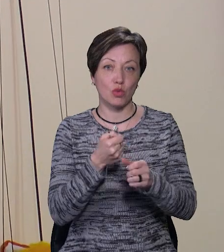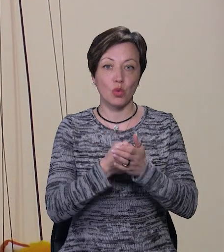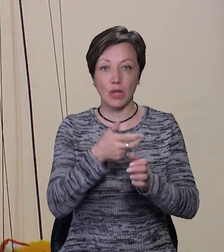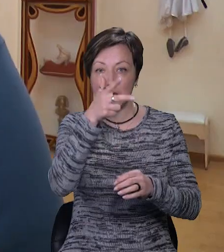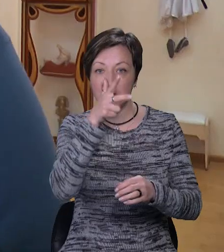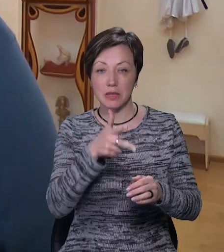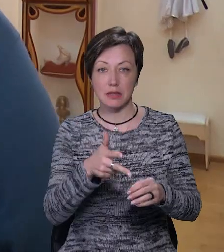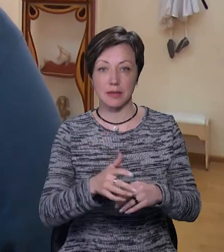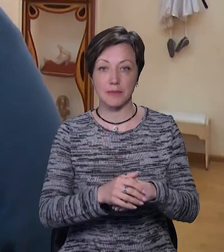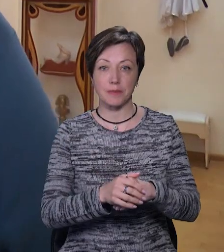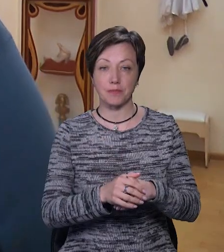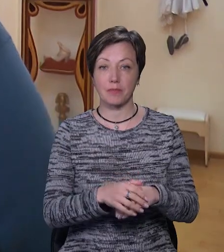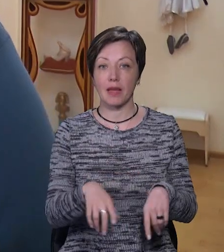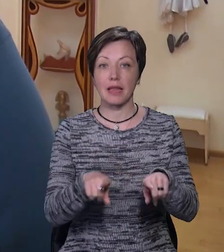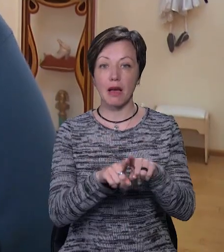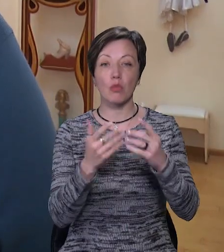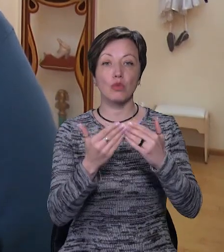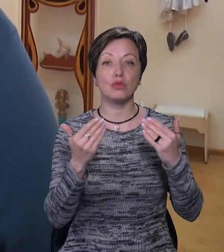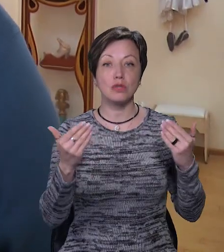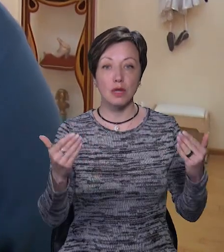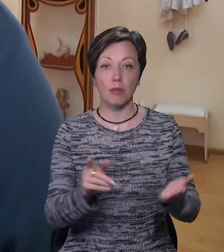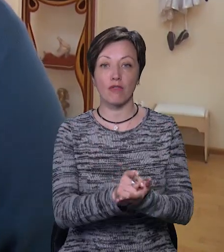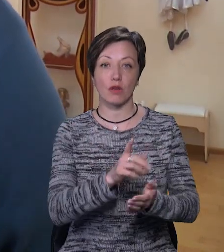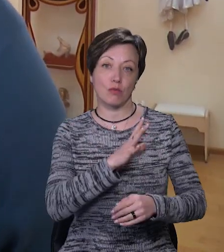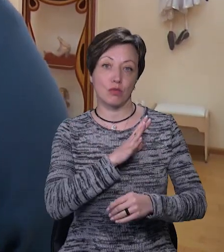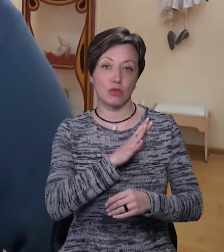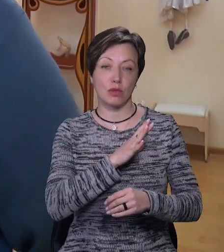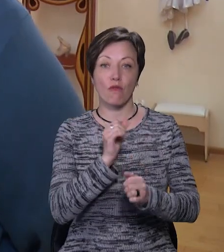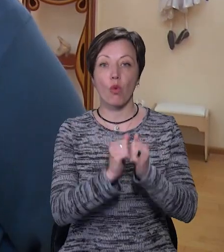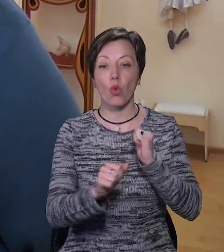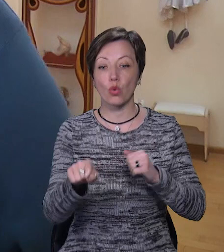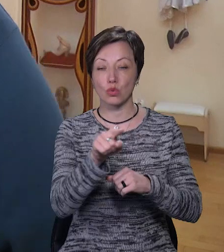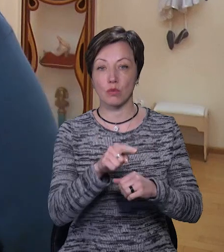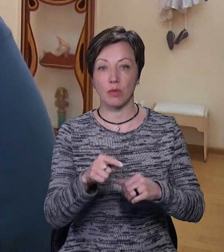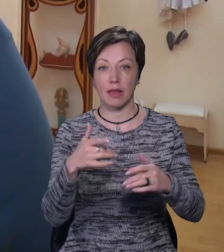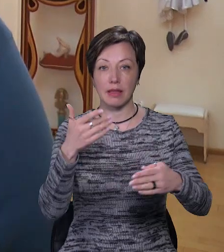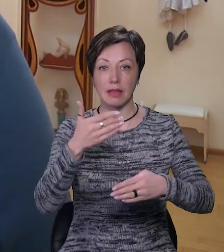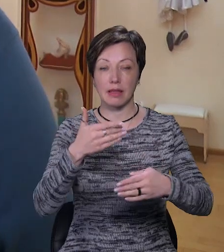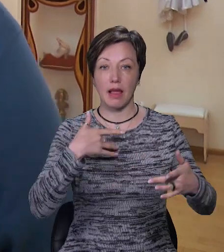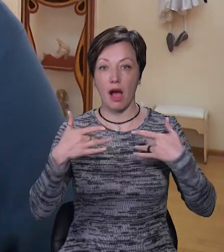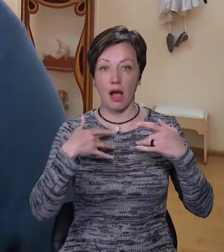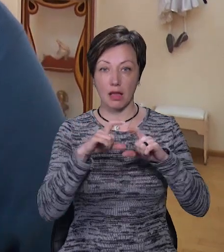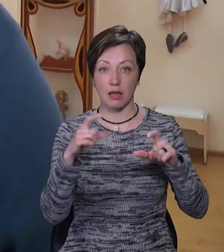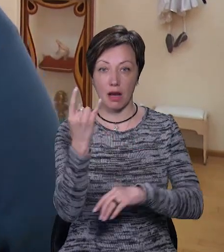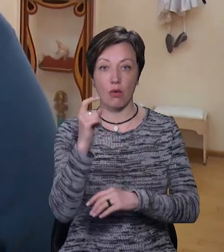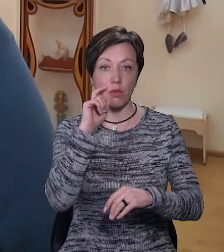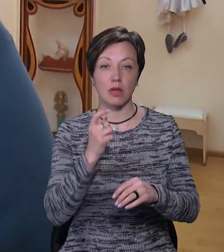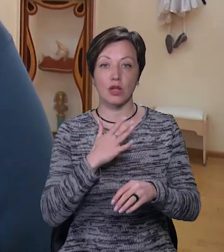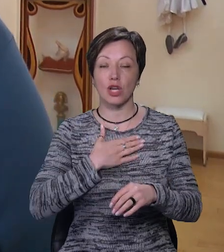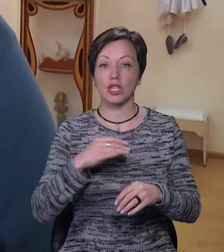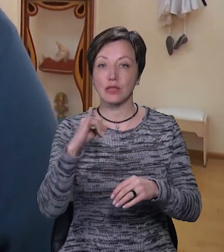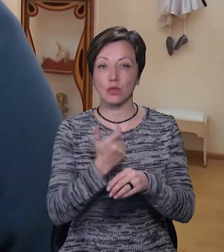місяців. Думаю, що такі музеї повинні бути в кожному театрі ляльок України, тому що це наша історія дуже